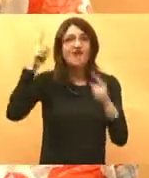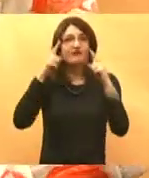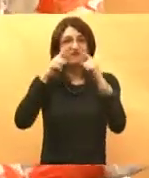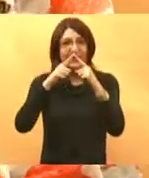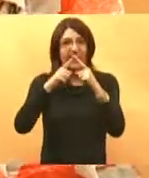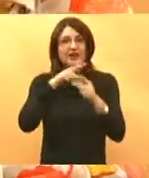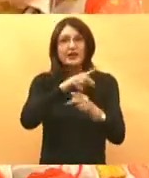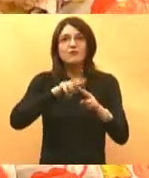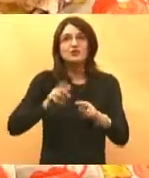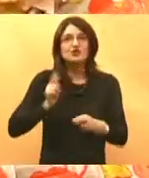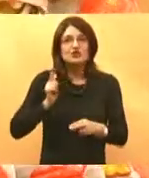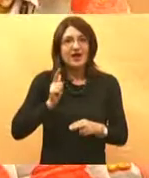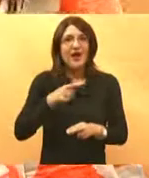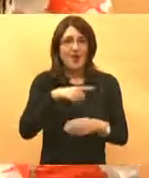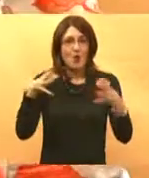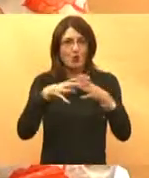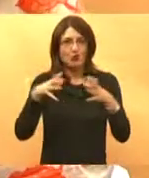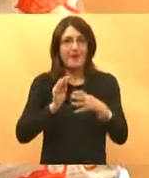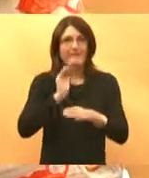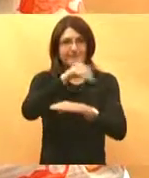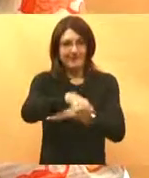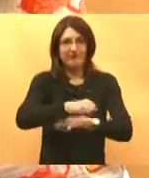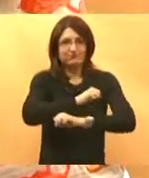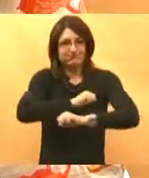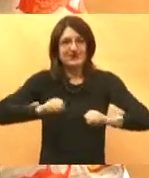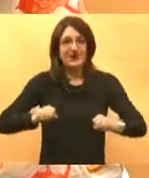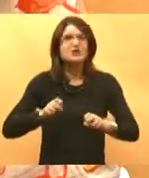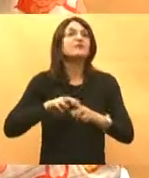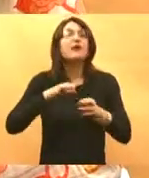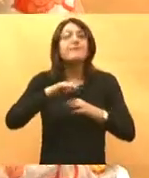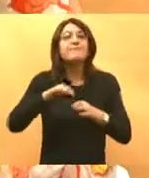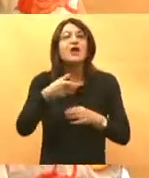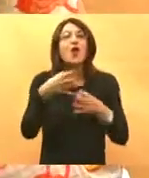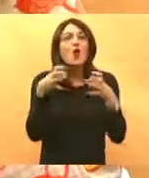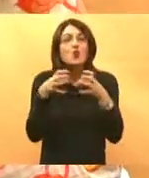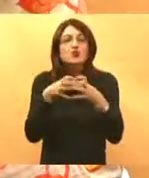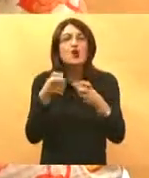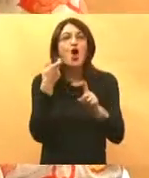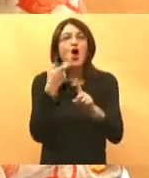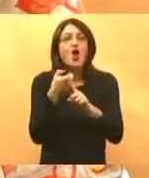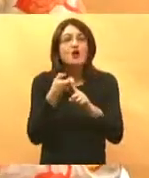čekati mi, udruga za prevenciju prekomene težine. Izmjerit ćemo vam gustoću kostiju,